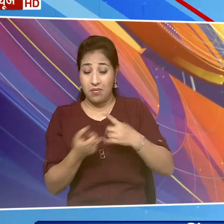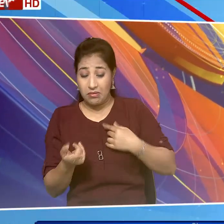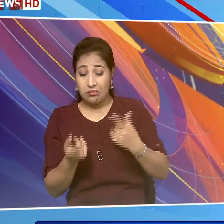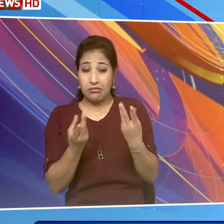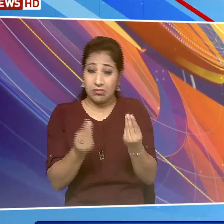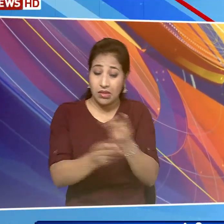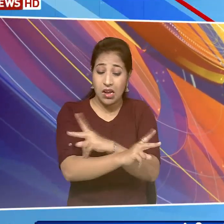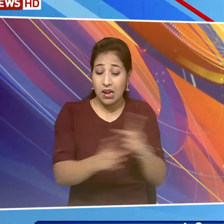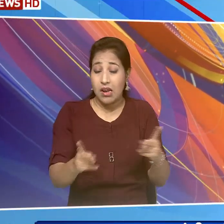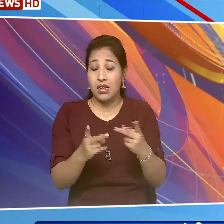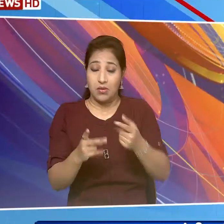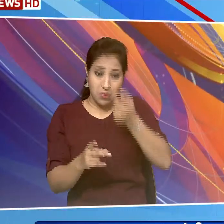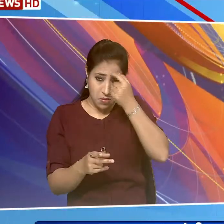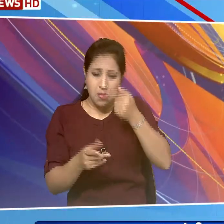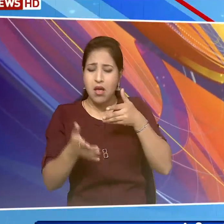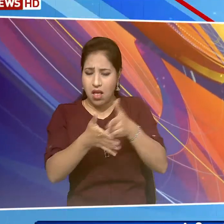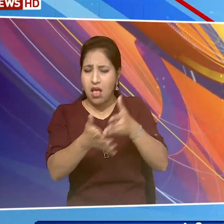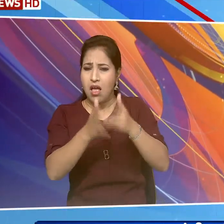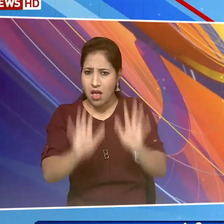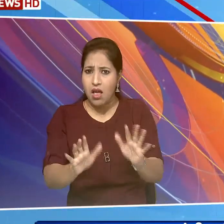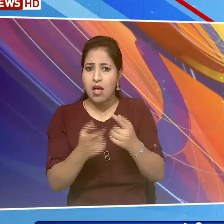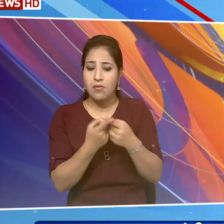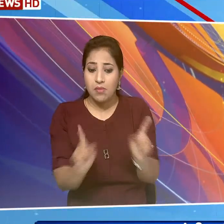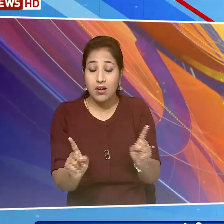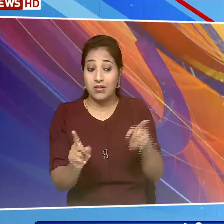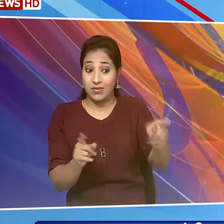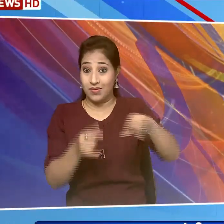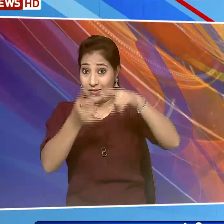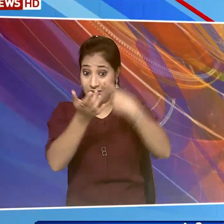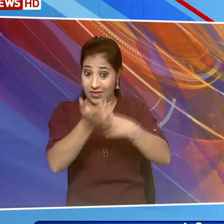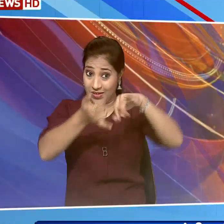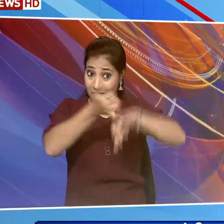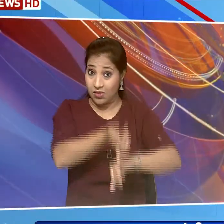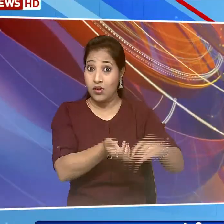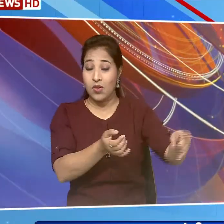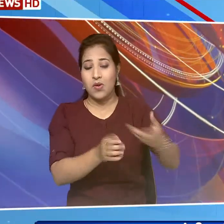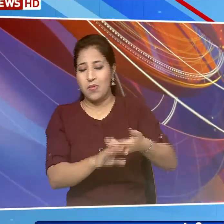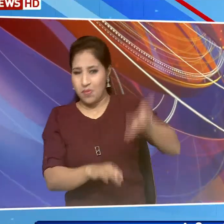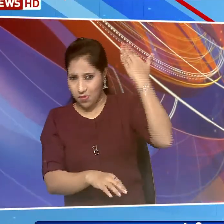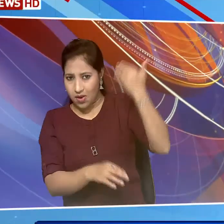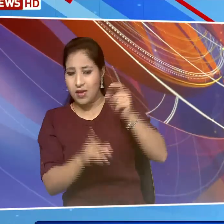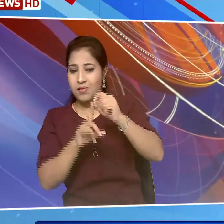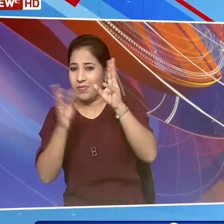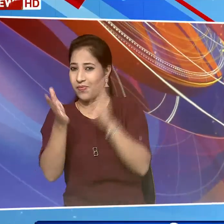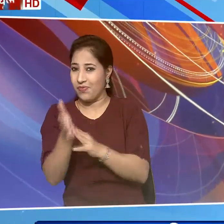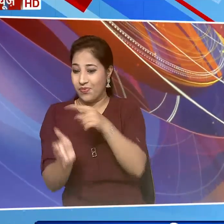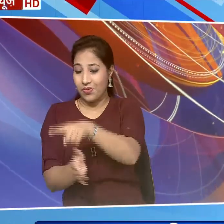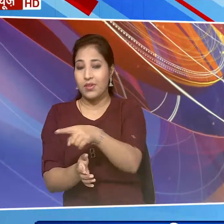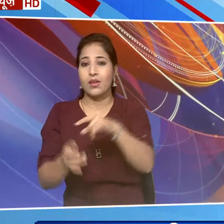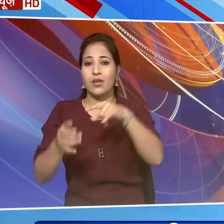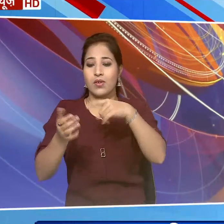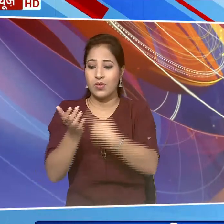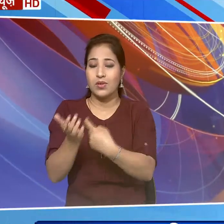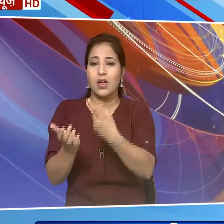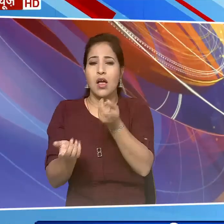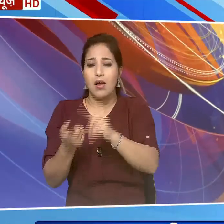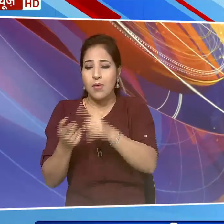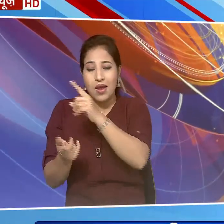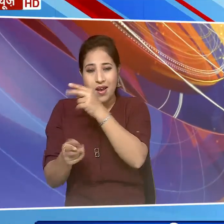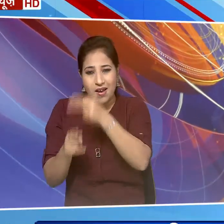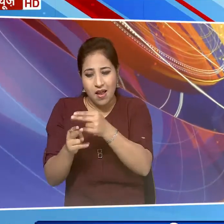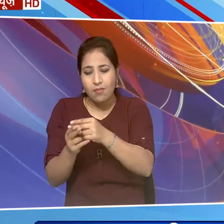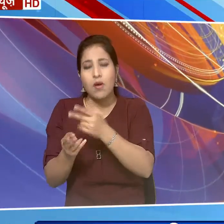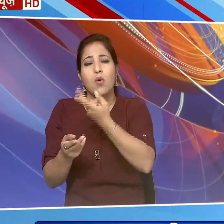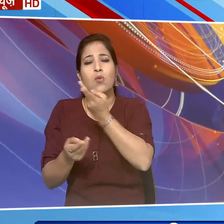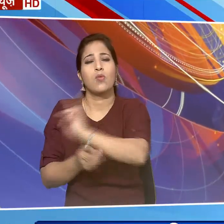सामना कर पाएंगे संक ने पूर्व प्रधानमंत्री बोरिस जॉन्सन के प्रधानमंत्री पद की दोड़ से नाम वापस